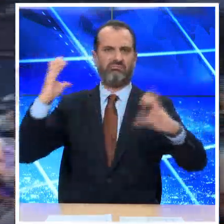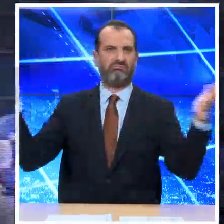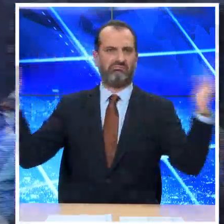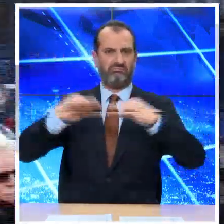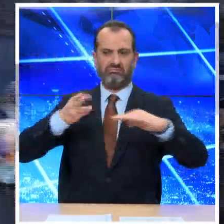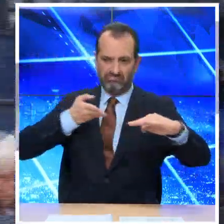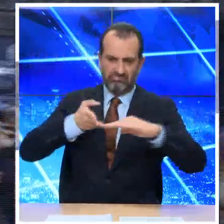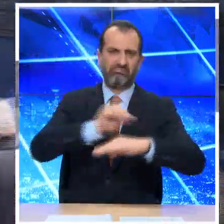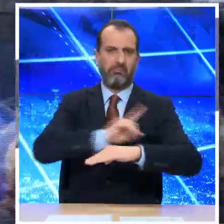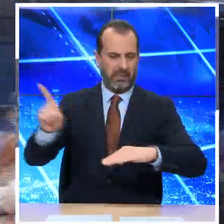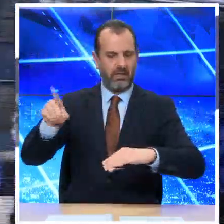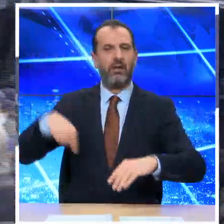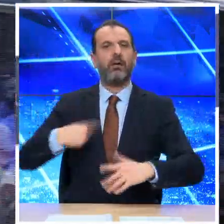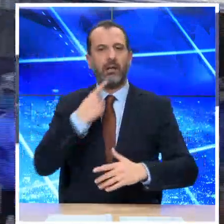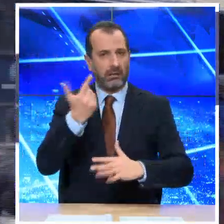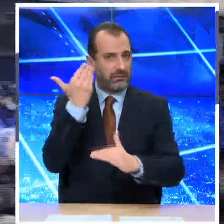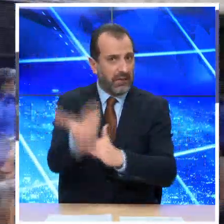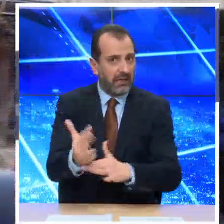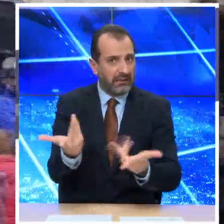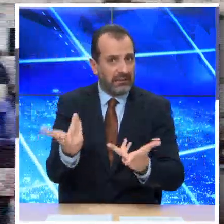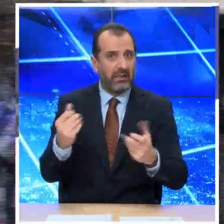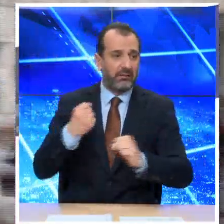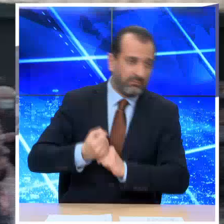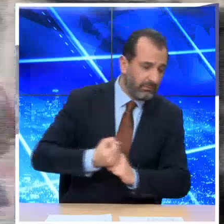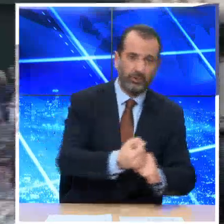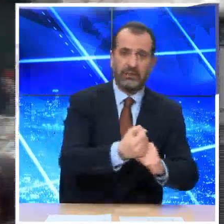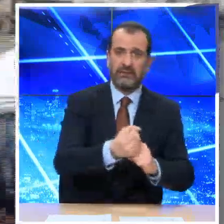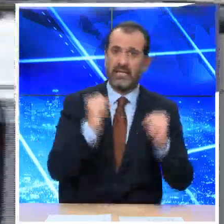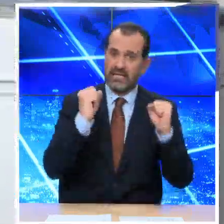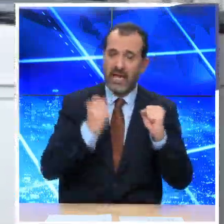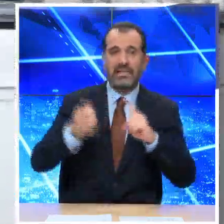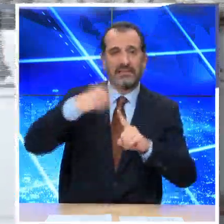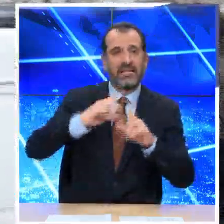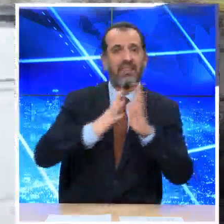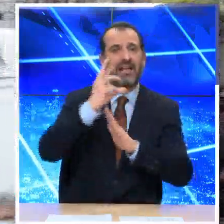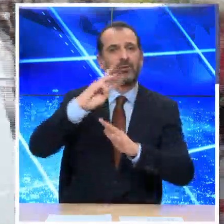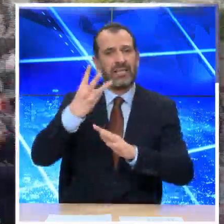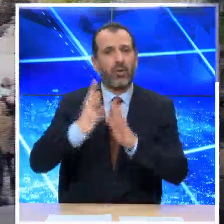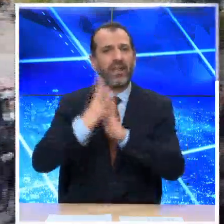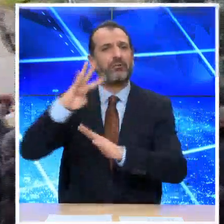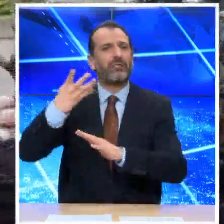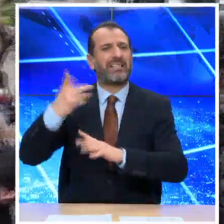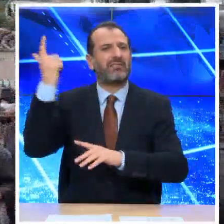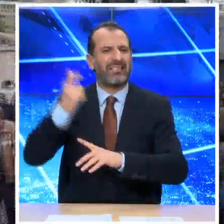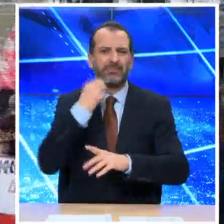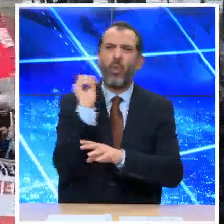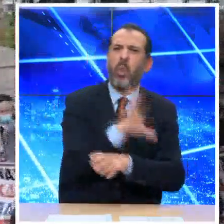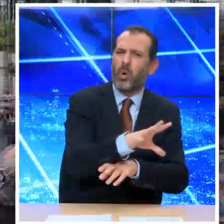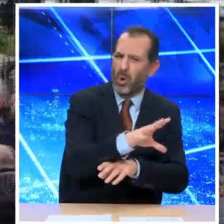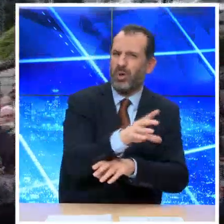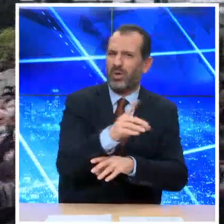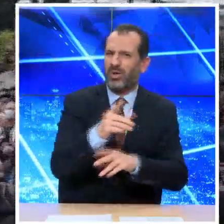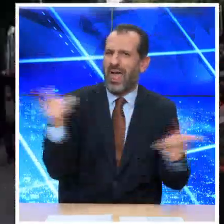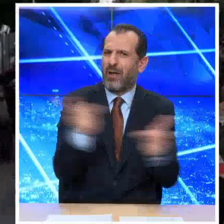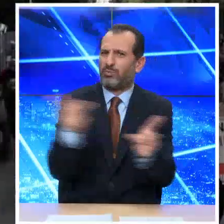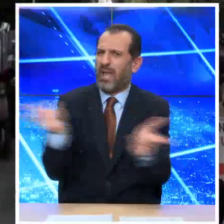δημόσιου συστήματος υγείας απόδοση σε όλους τους συνταξιούχους στις 13ης και 14ης σύνταξης καθώς και